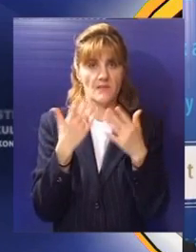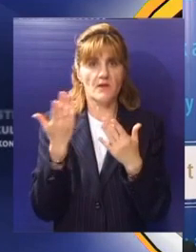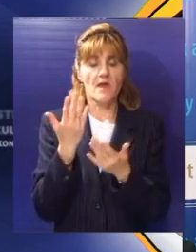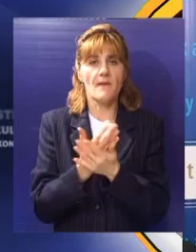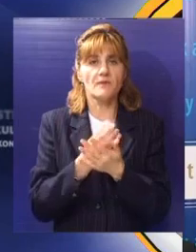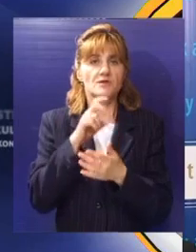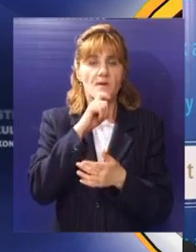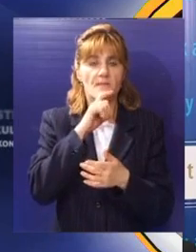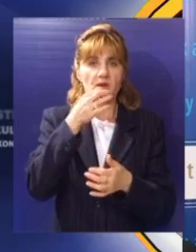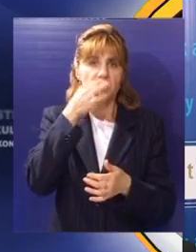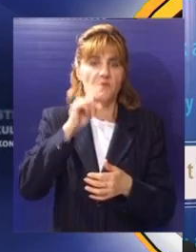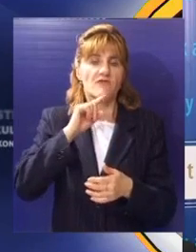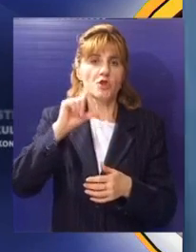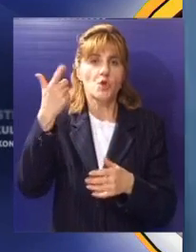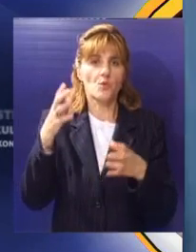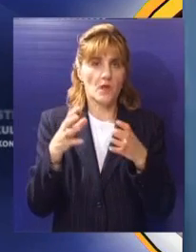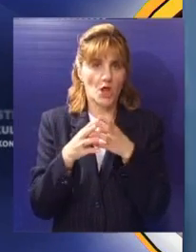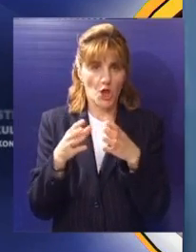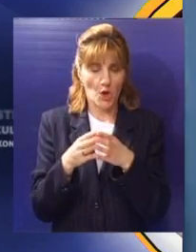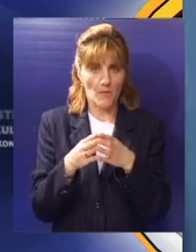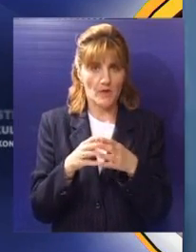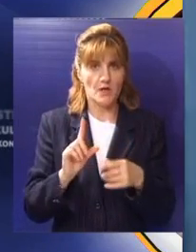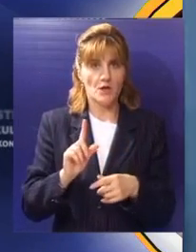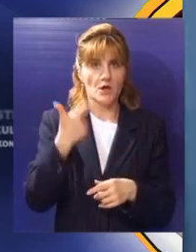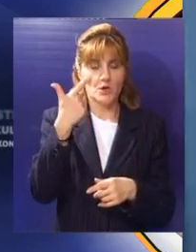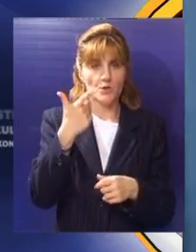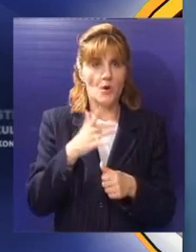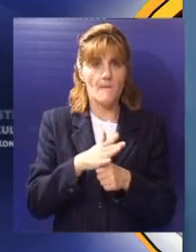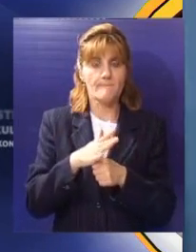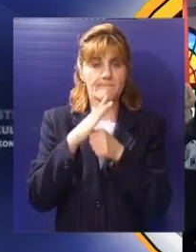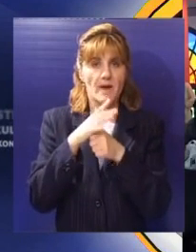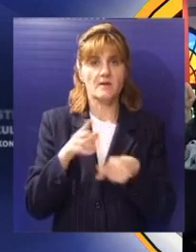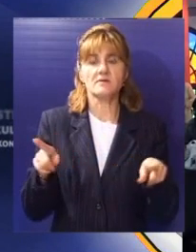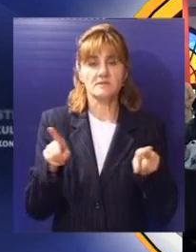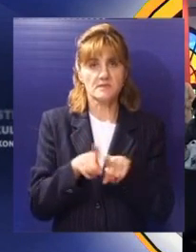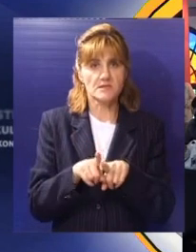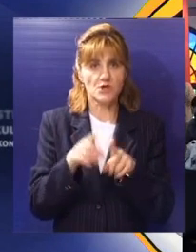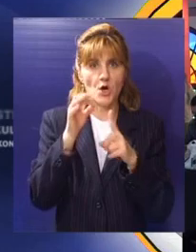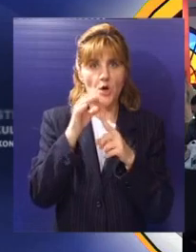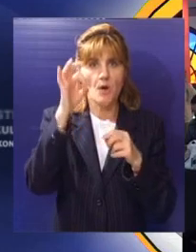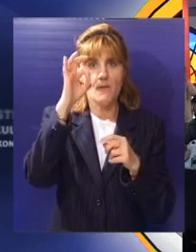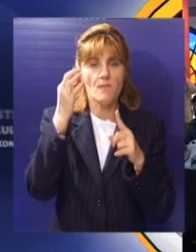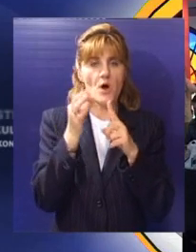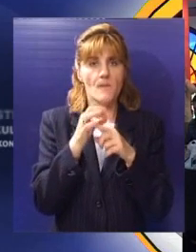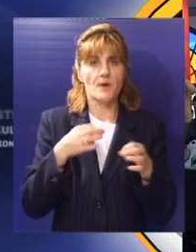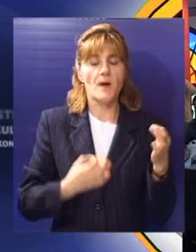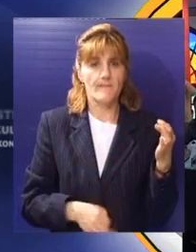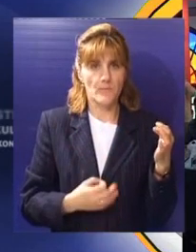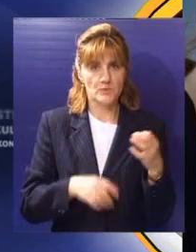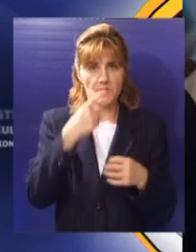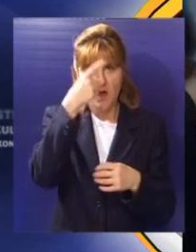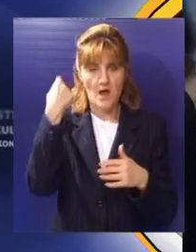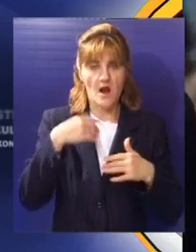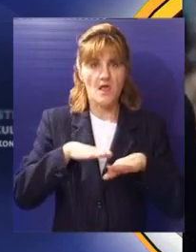nastupiti Gabor Lenđel i druge grupe. Drugog maja u isto vreme održat će se koncert pop muzike na letnjoj pozornici,